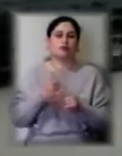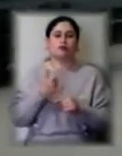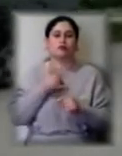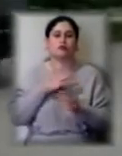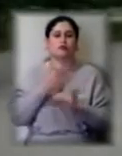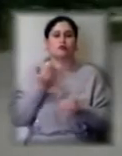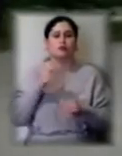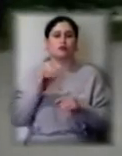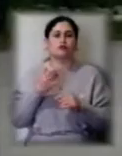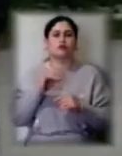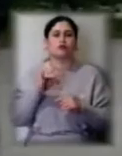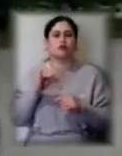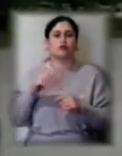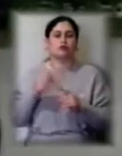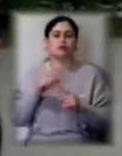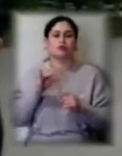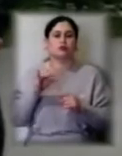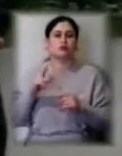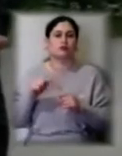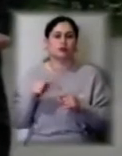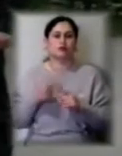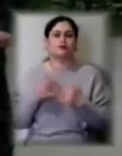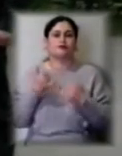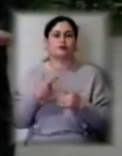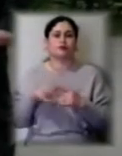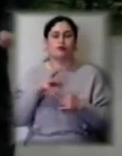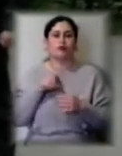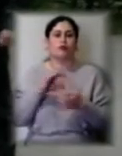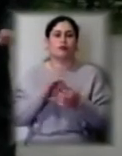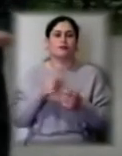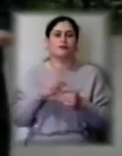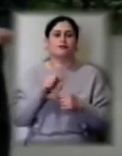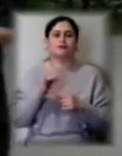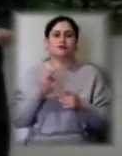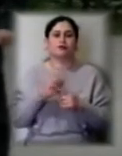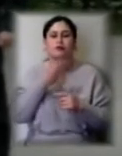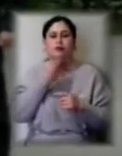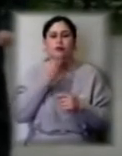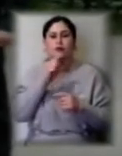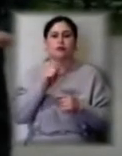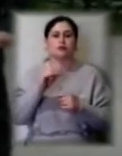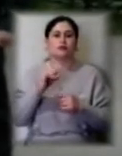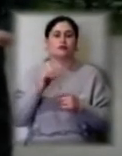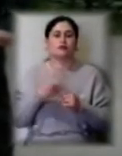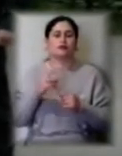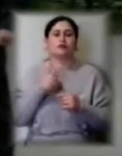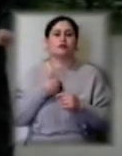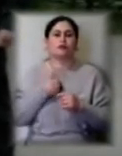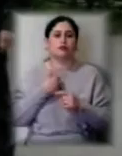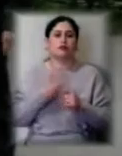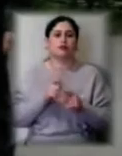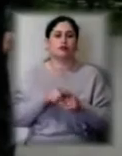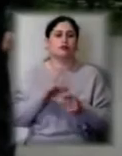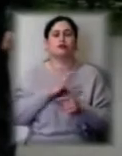«Скринька турботи», і сьогодні ми долучились до акції «Краса без обмежень», тому що нам дуже болить